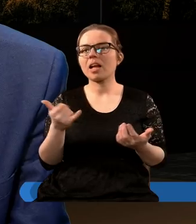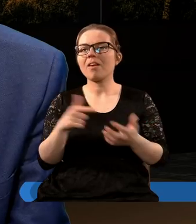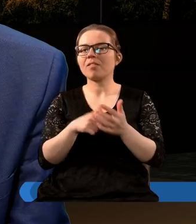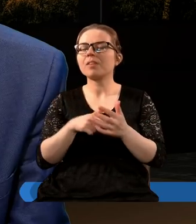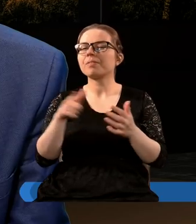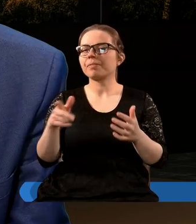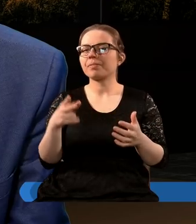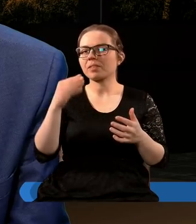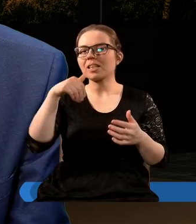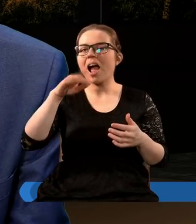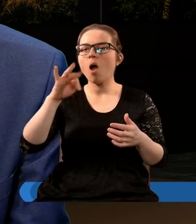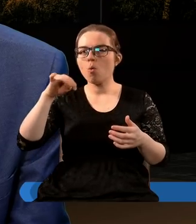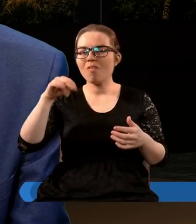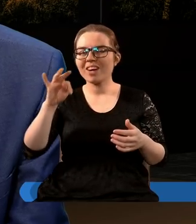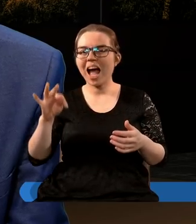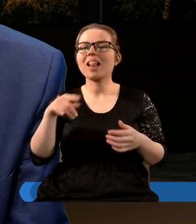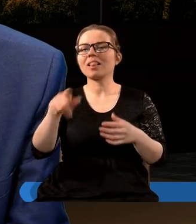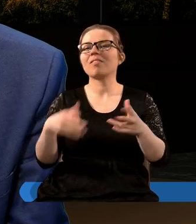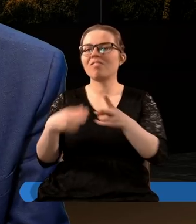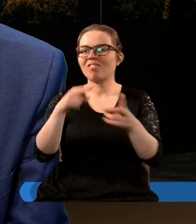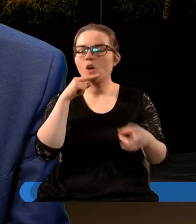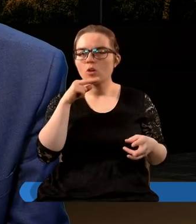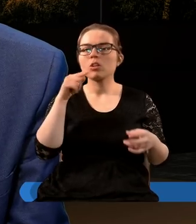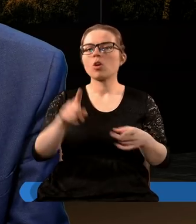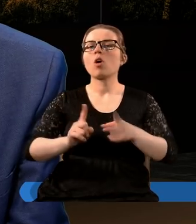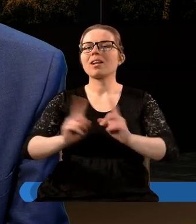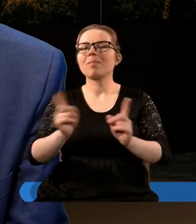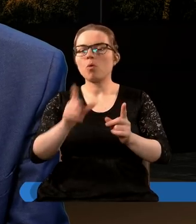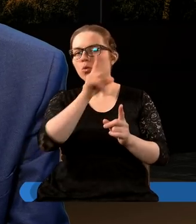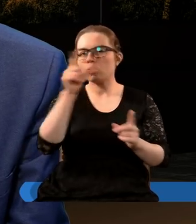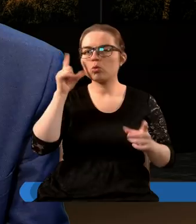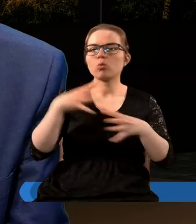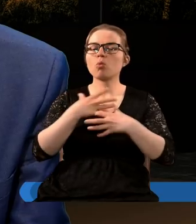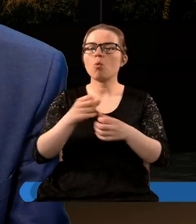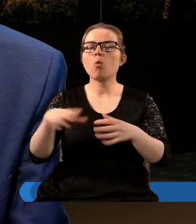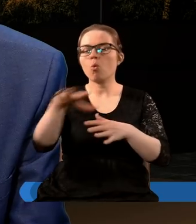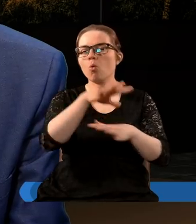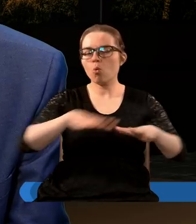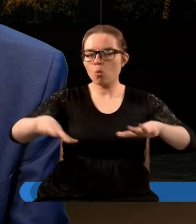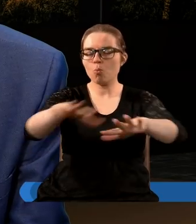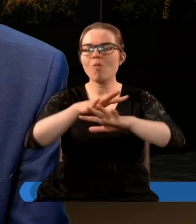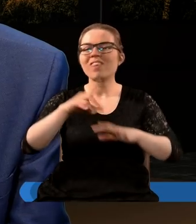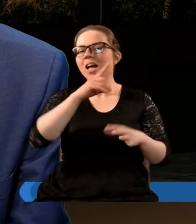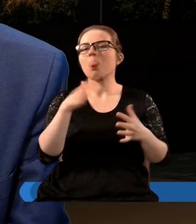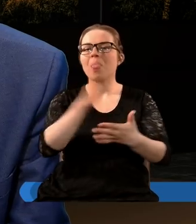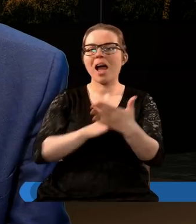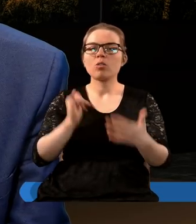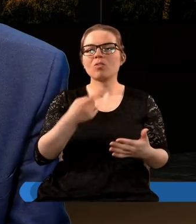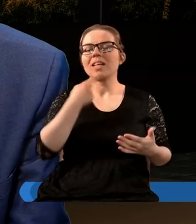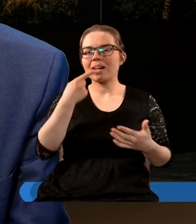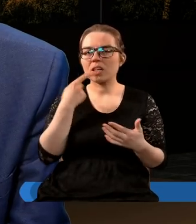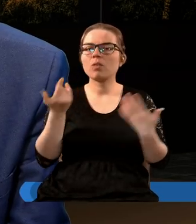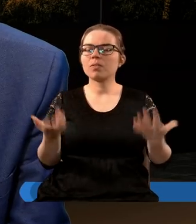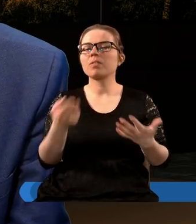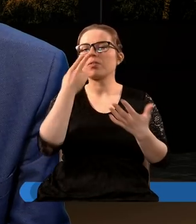jak właśnie nad owym Eufratem a te wody to symbol ludów tłumów narodów i języków gdy więc